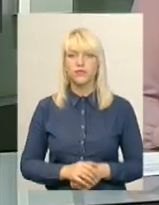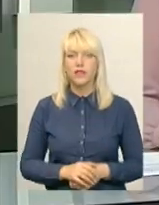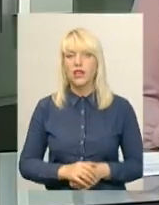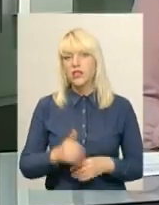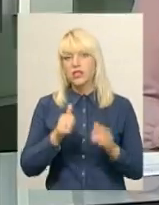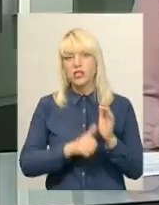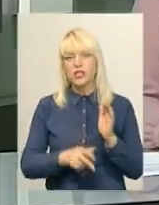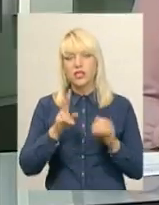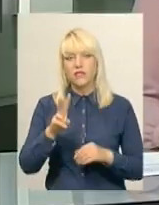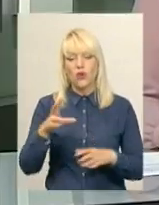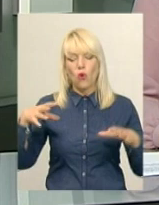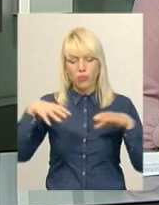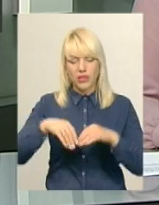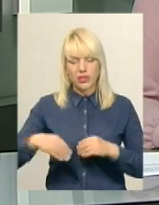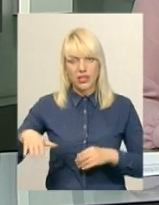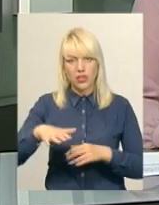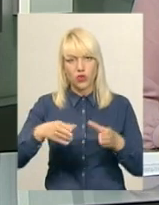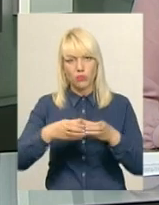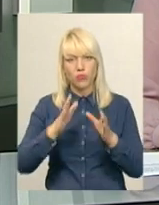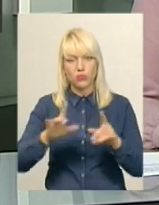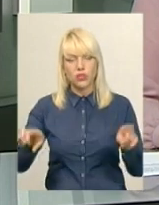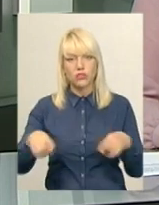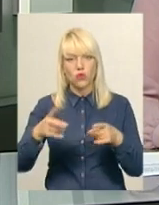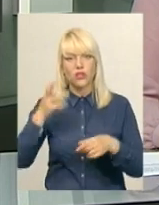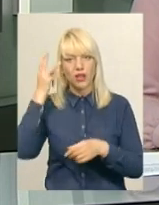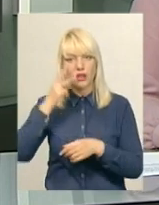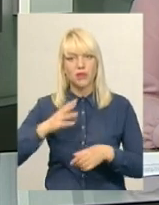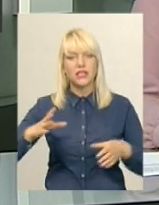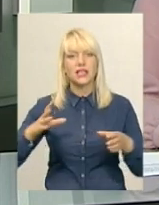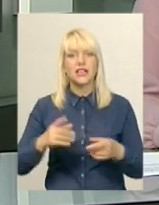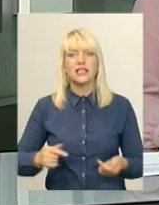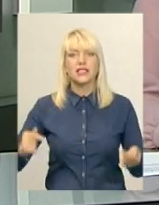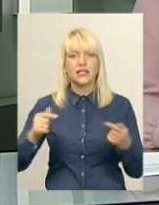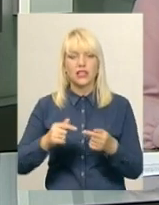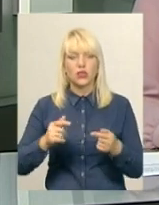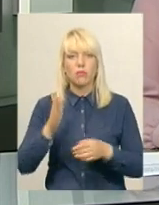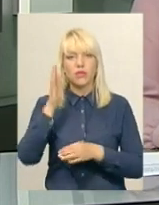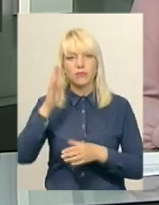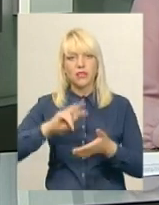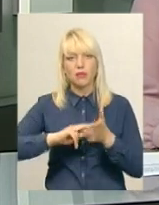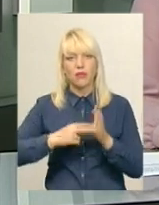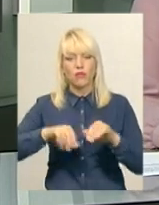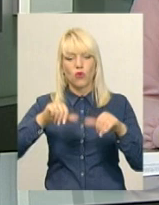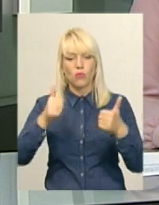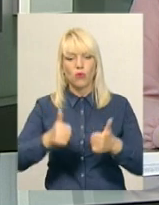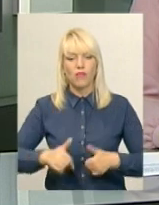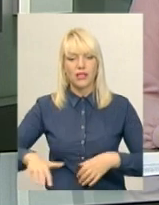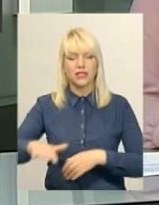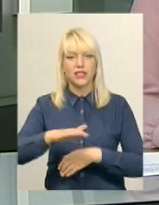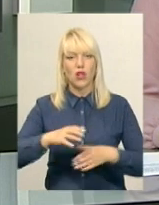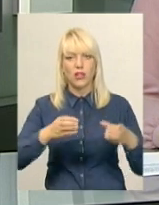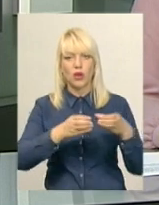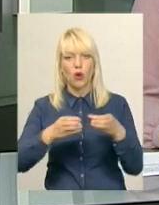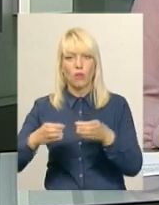62 об'єднаних тергромади буде створено на Хмельниччині згідно з перспективним планом формування територіальних громад області.